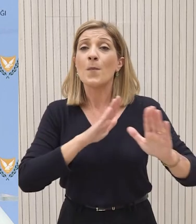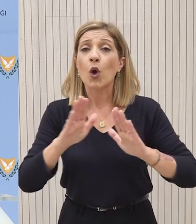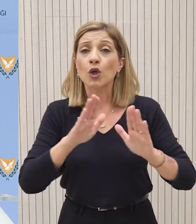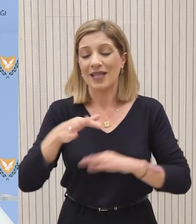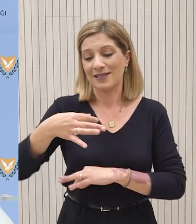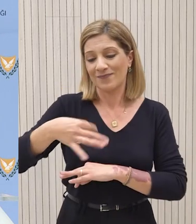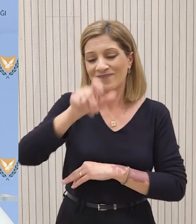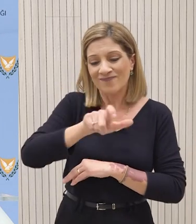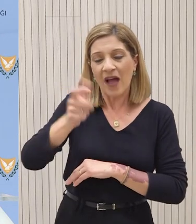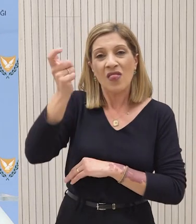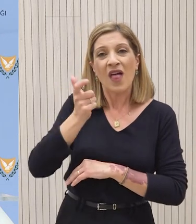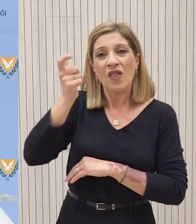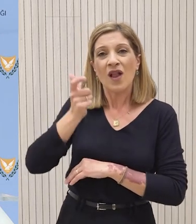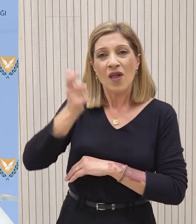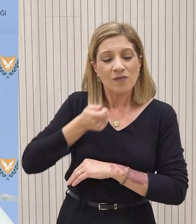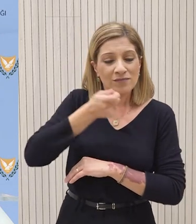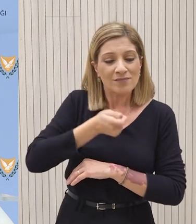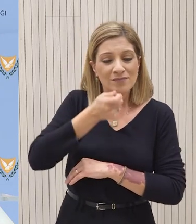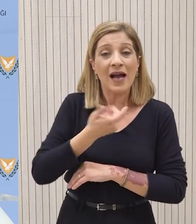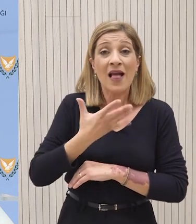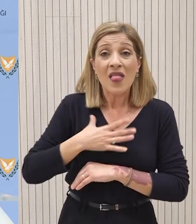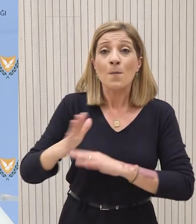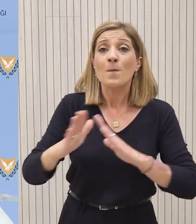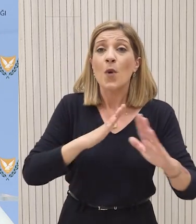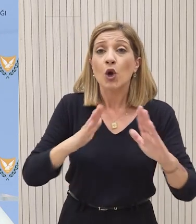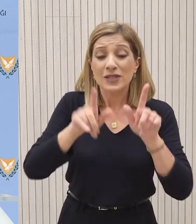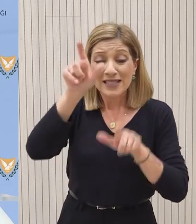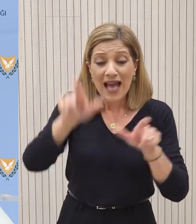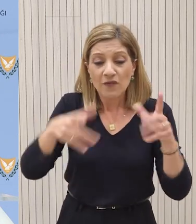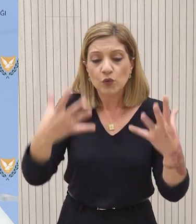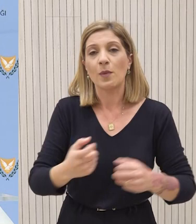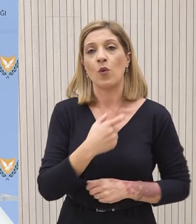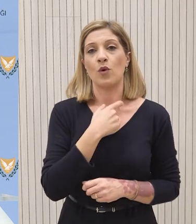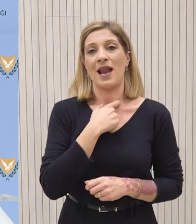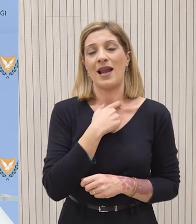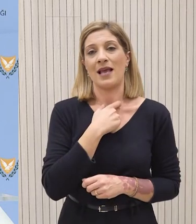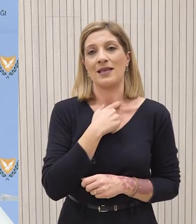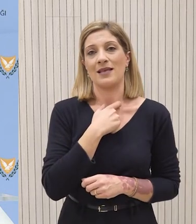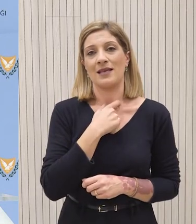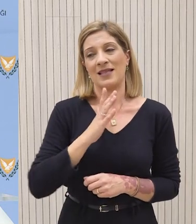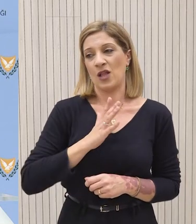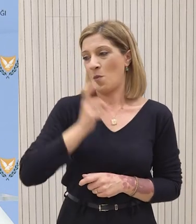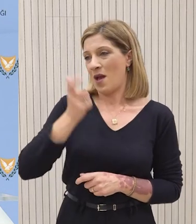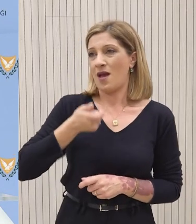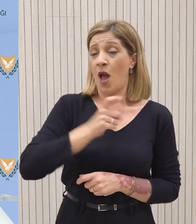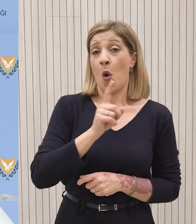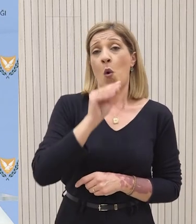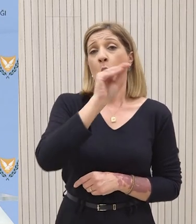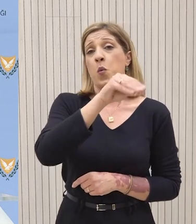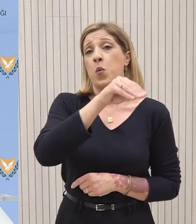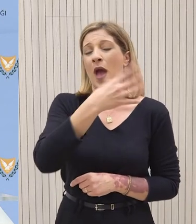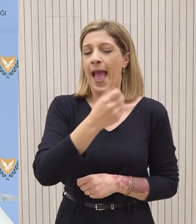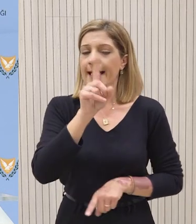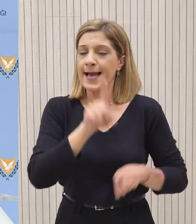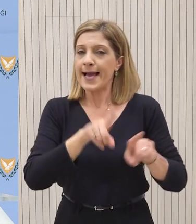ευάλωτους δανειολήπτες. Να μπορέσουν να προστατευτούν οι δανειολήπτες, οι οποίοι πραγματικά το έχουν ανάγκη και να μην προστατεύονται ή αν θέλετε να μην εκμεταλλεύονται οι